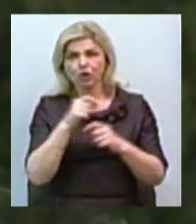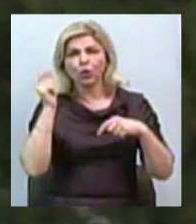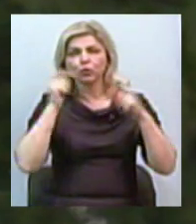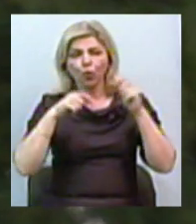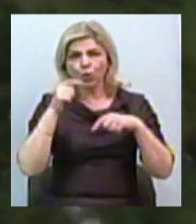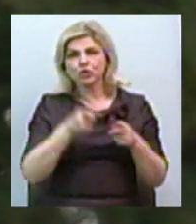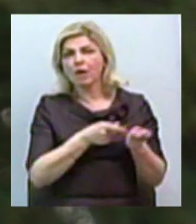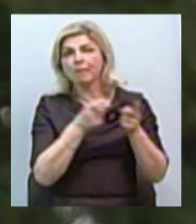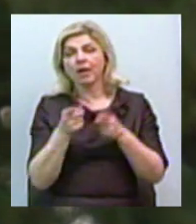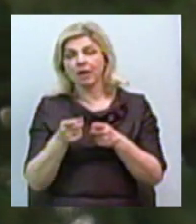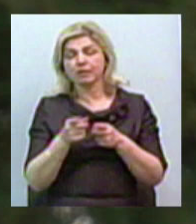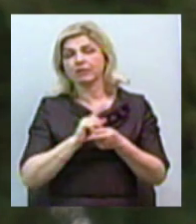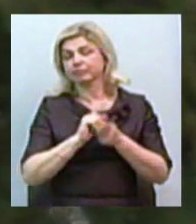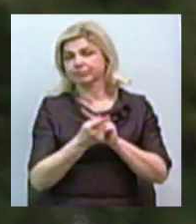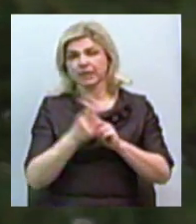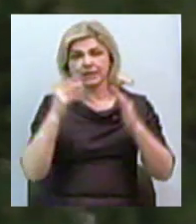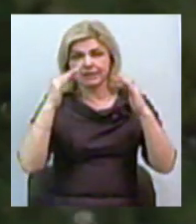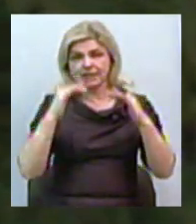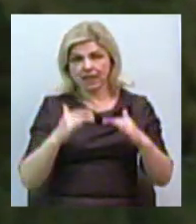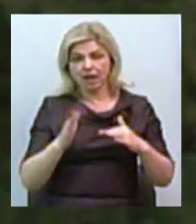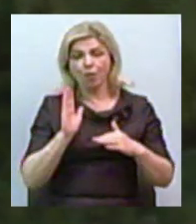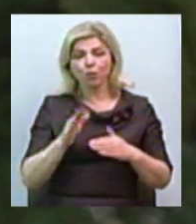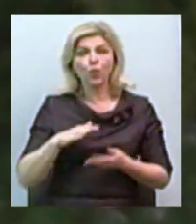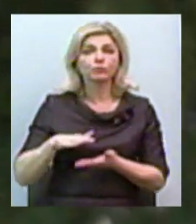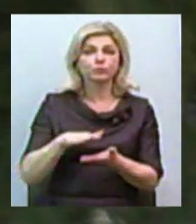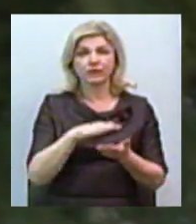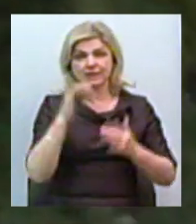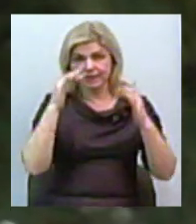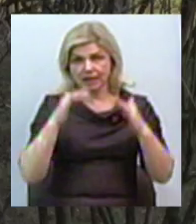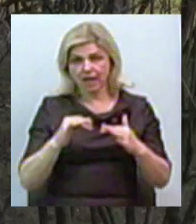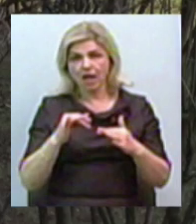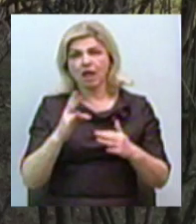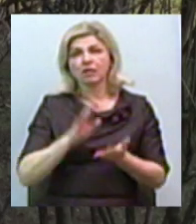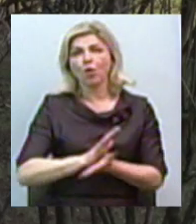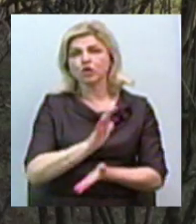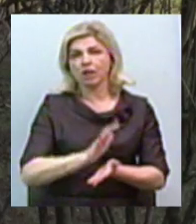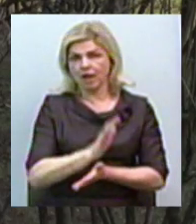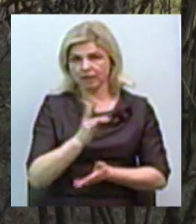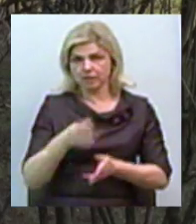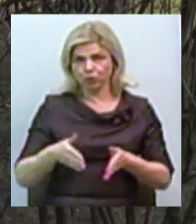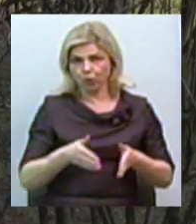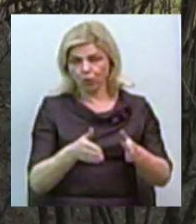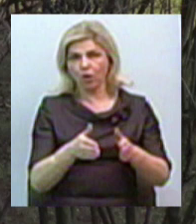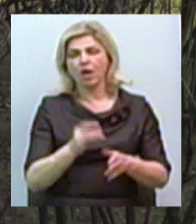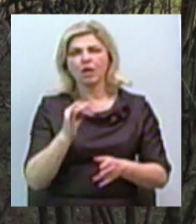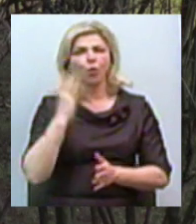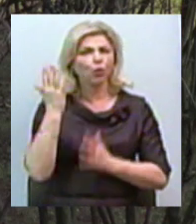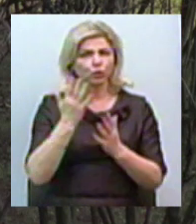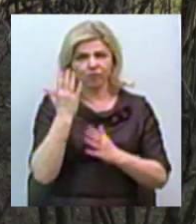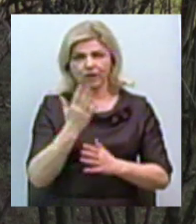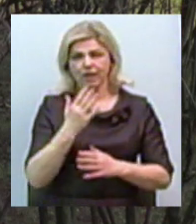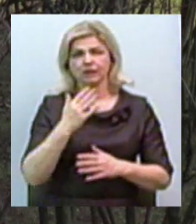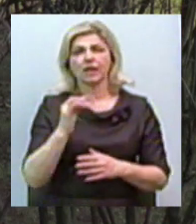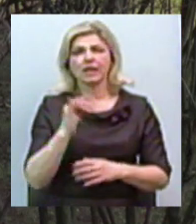перейде у сніг, утвориться сніговий покрив по області і на дорогах уже ведеться. Також хуртовини і теж у